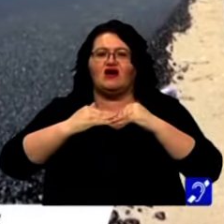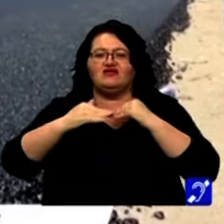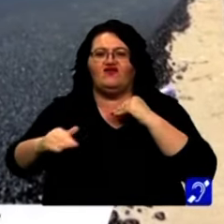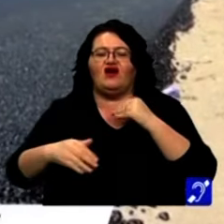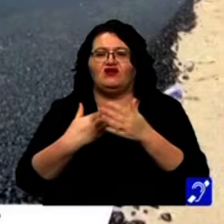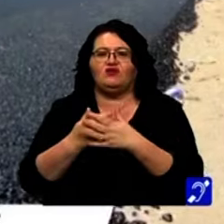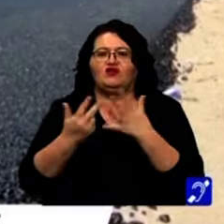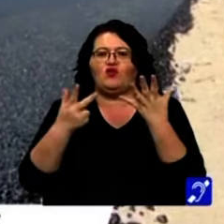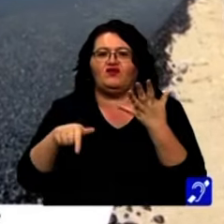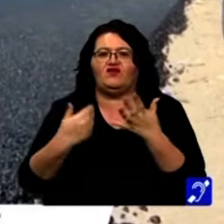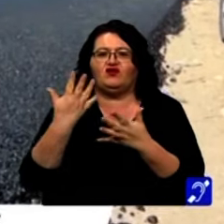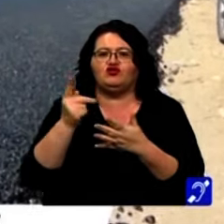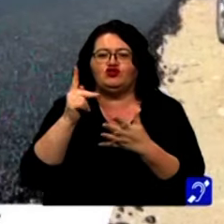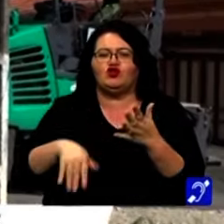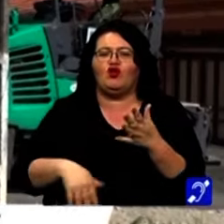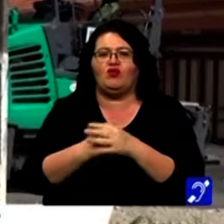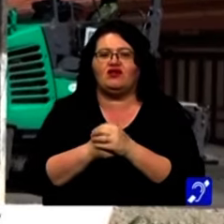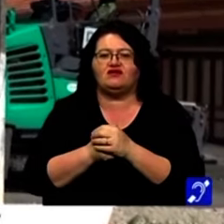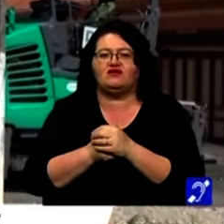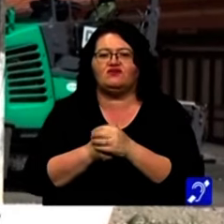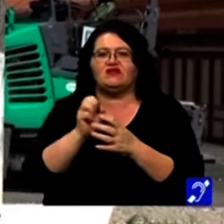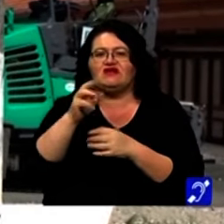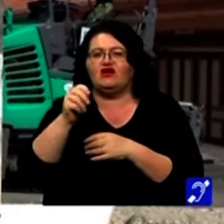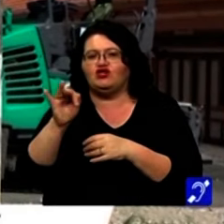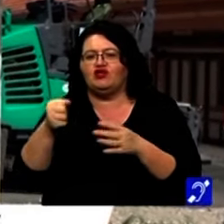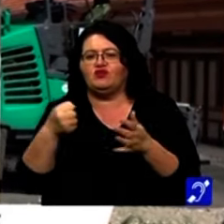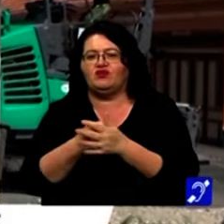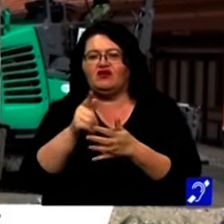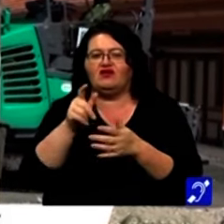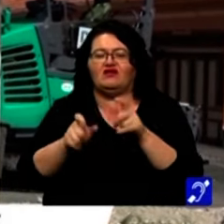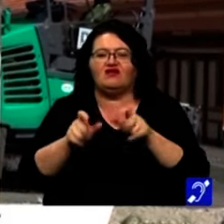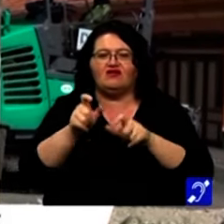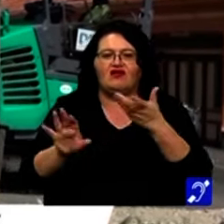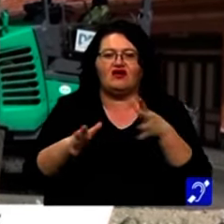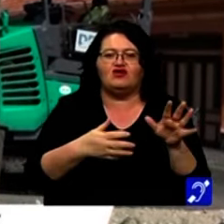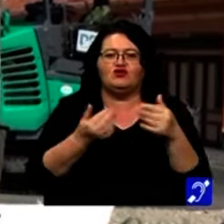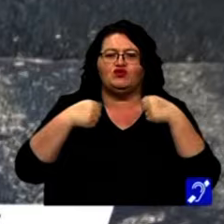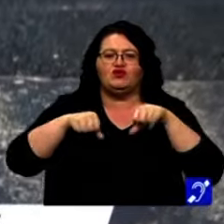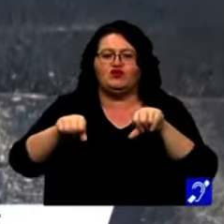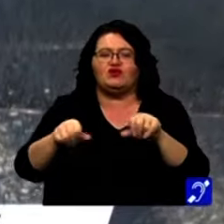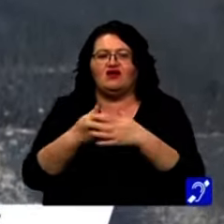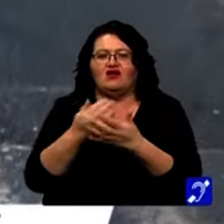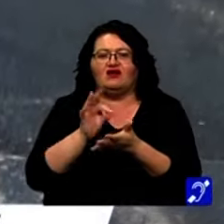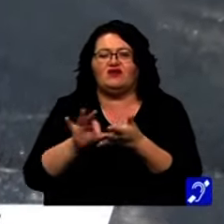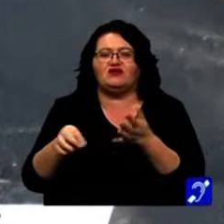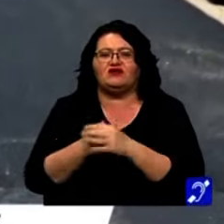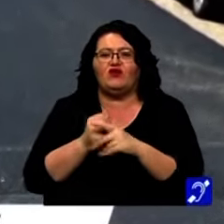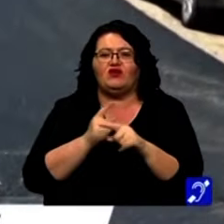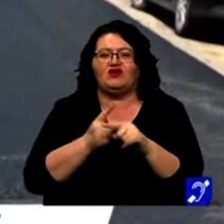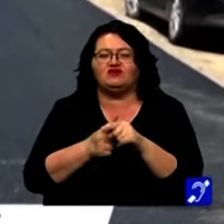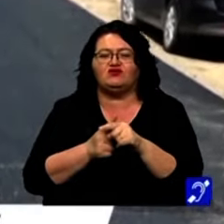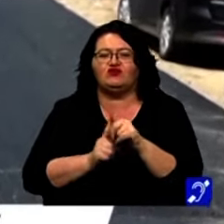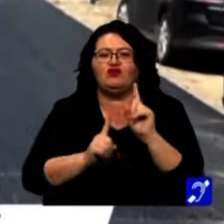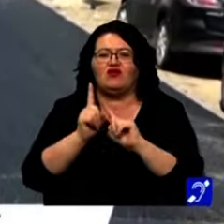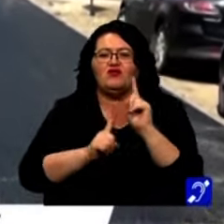porțiunea de 8,5 km dintre secășeni și grădinare, acum a început turnarea stratului de uzură, operațiune ce